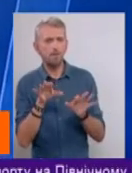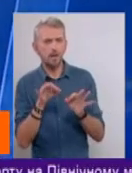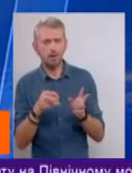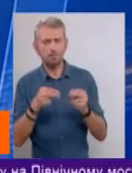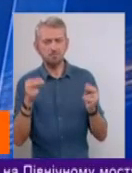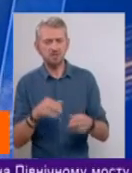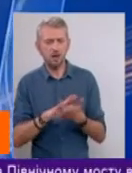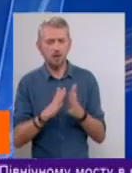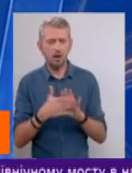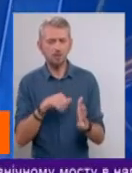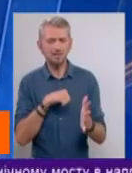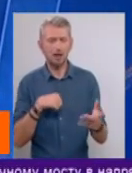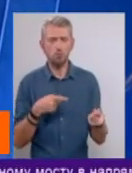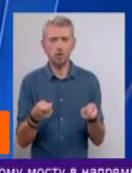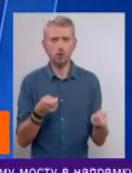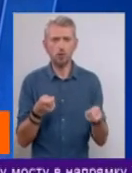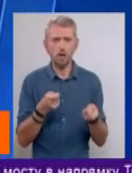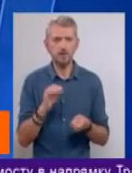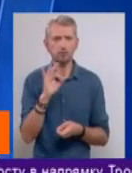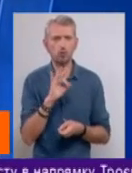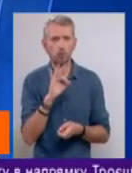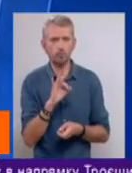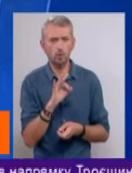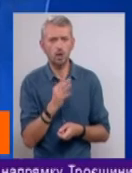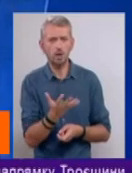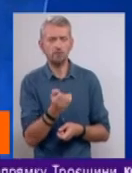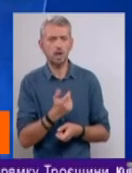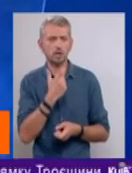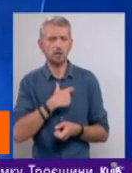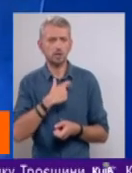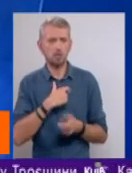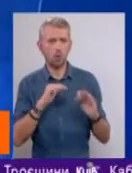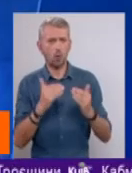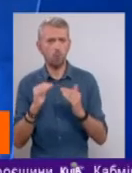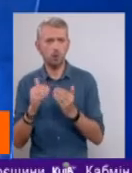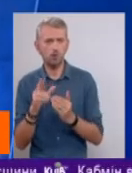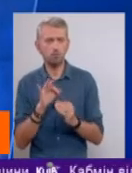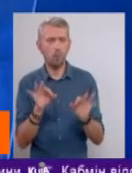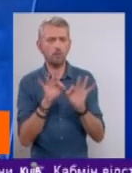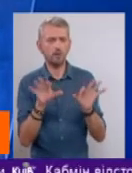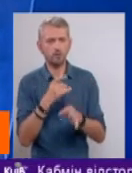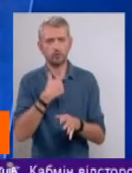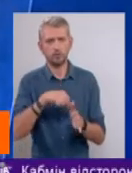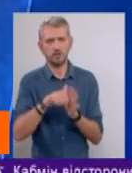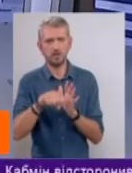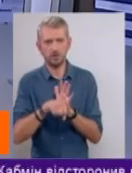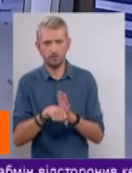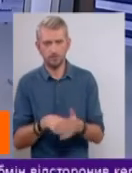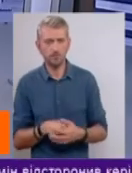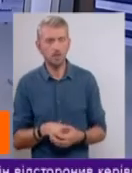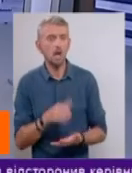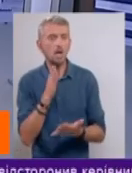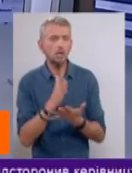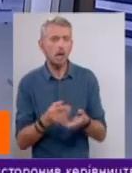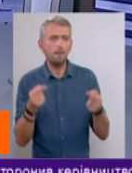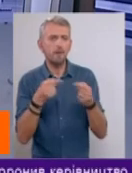акт саморегуляції стосовно взятих на себе обмежень по висвітленню суїцидів. Є